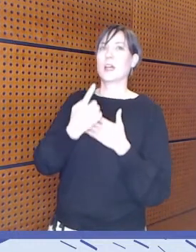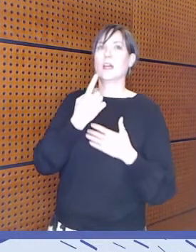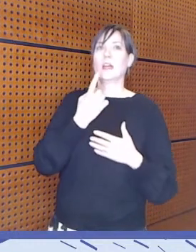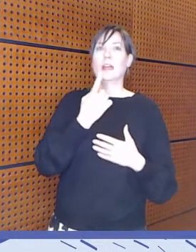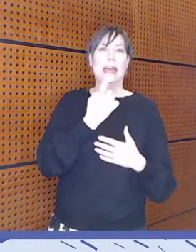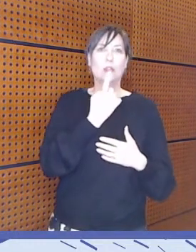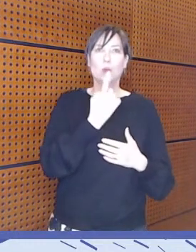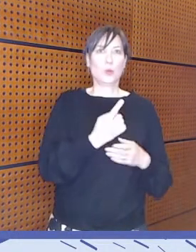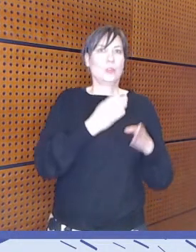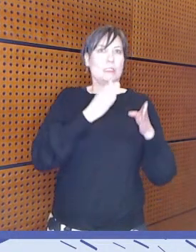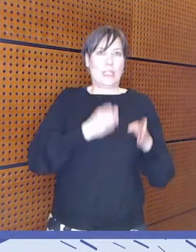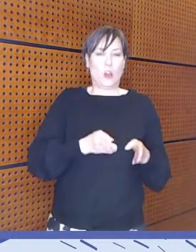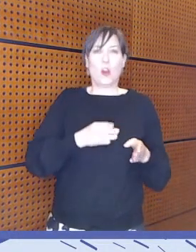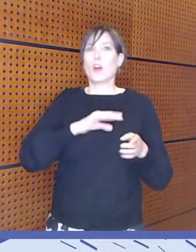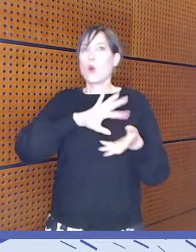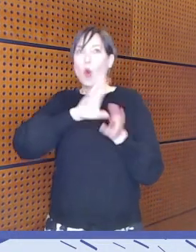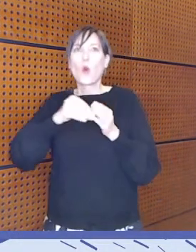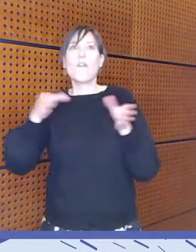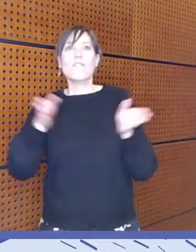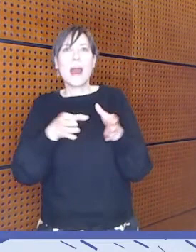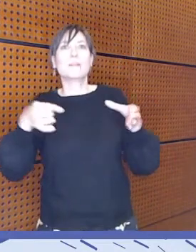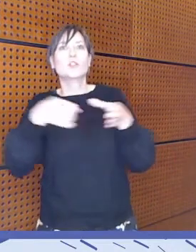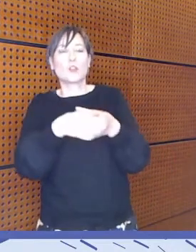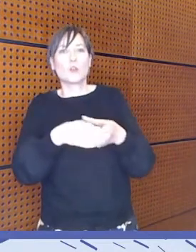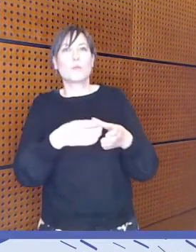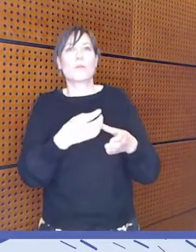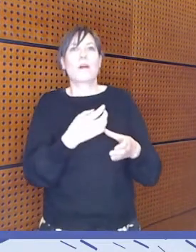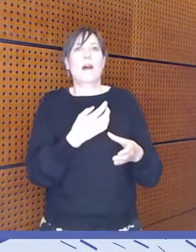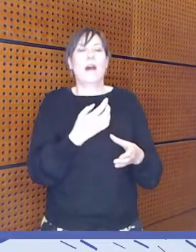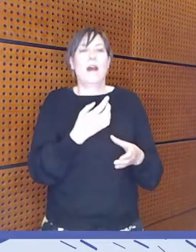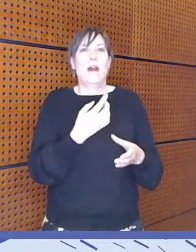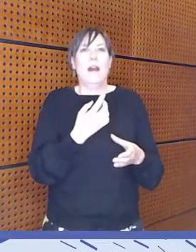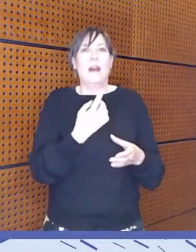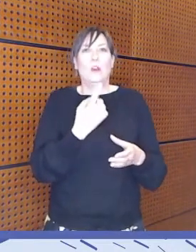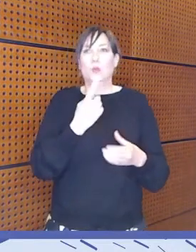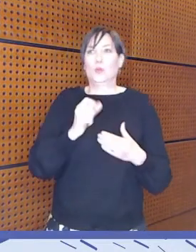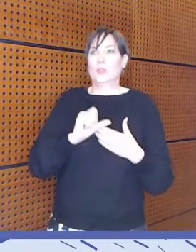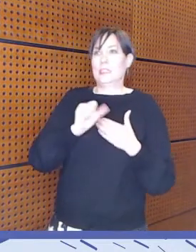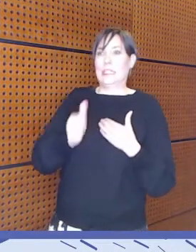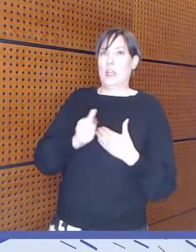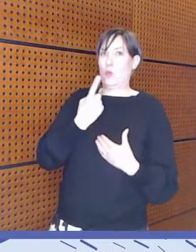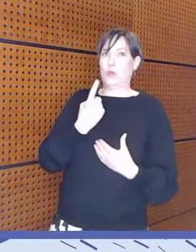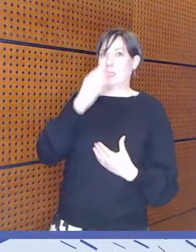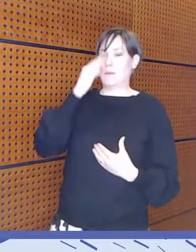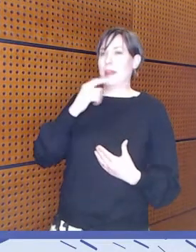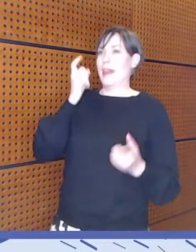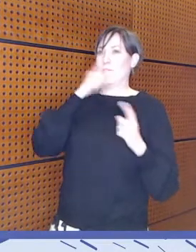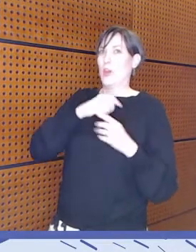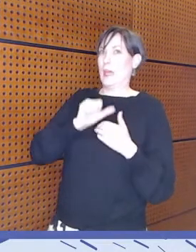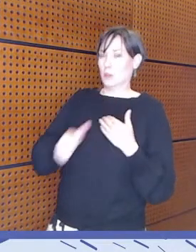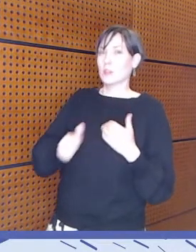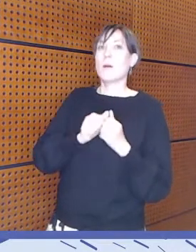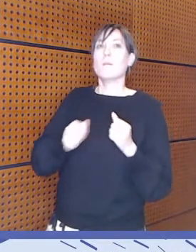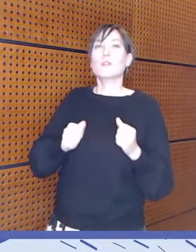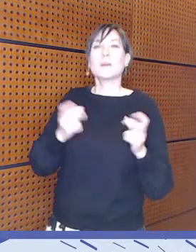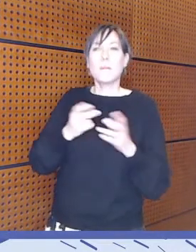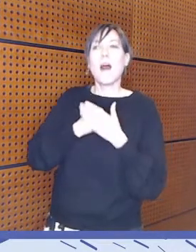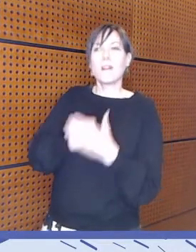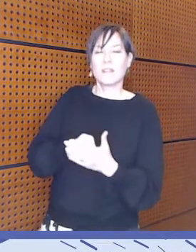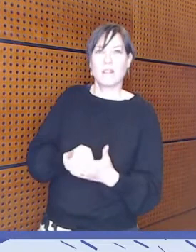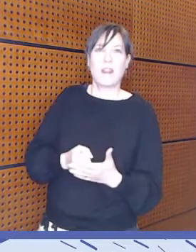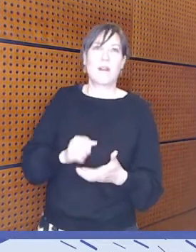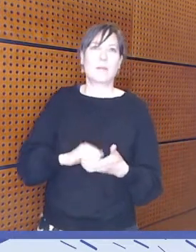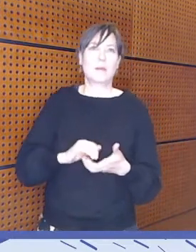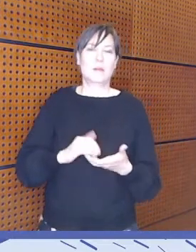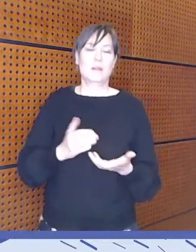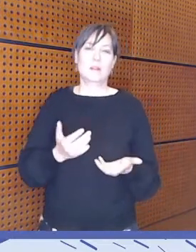koko vähemmistöä, mutta siihen voi tulla sellainen paine, niin me ollaan huomattu selkeästi, että tämä on ollut yksi sellainen tosi asia, mitä me ollaan paljon nyt